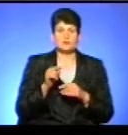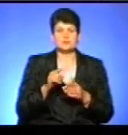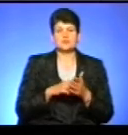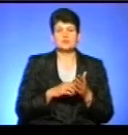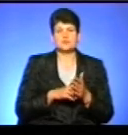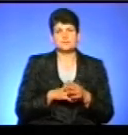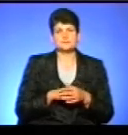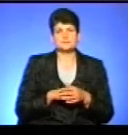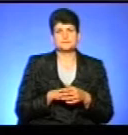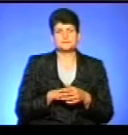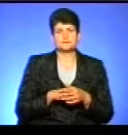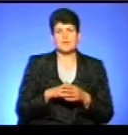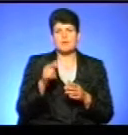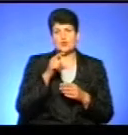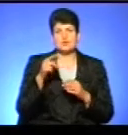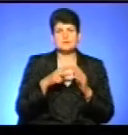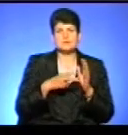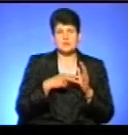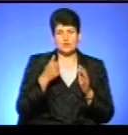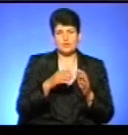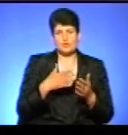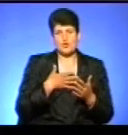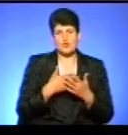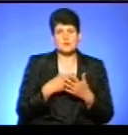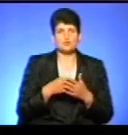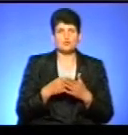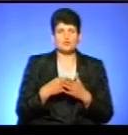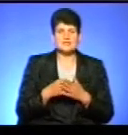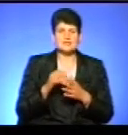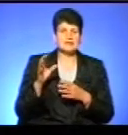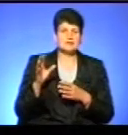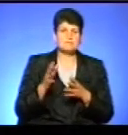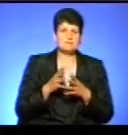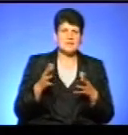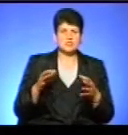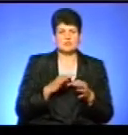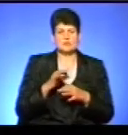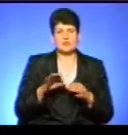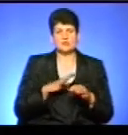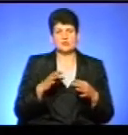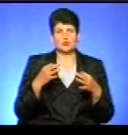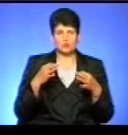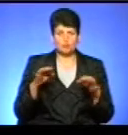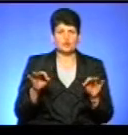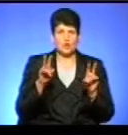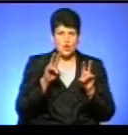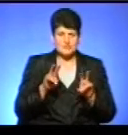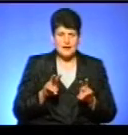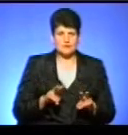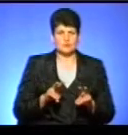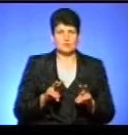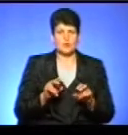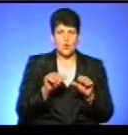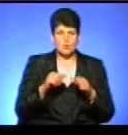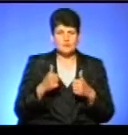причині. Протягом 2017 року по громадському бюджеті всі більшість проєктів, які були допущені, розглянуті номінаційним комітетом,